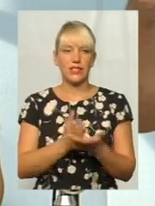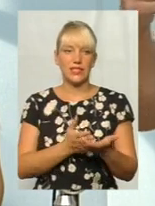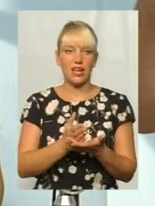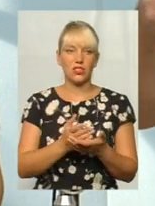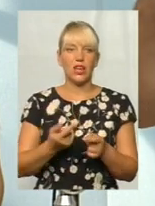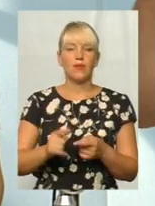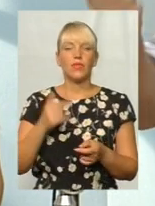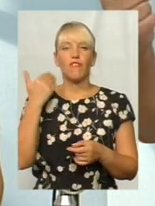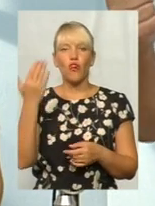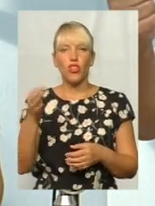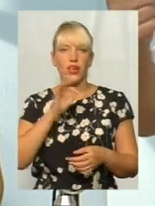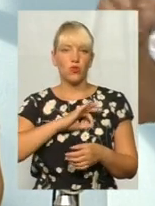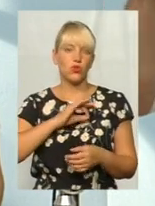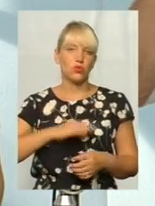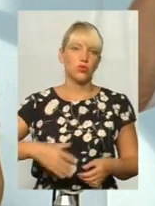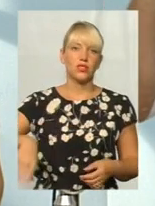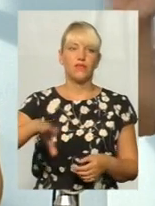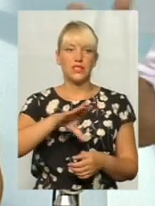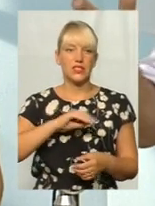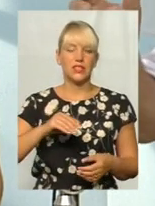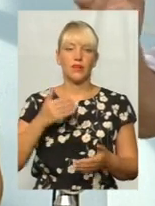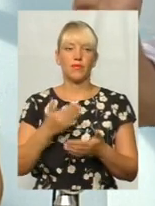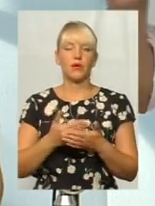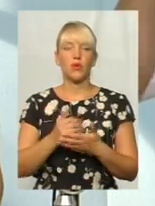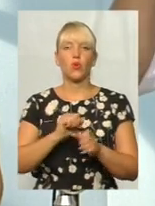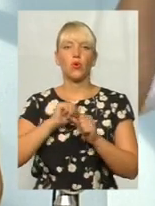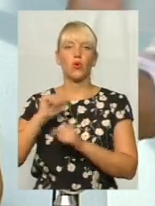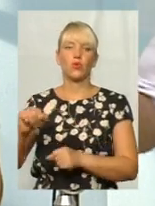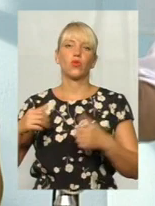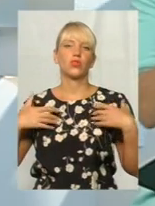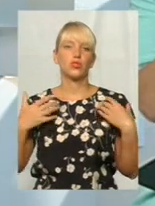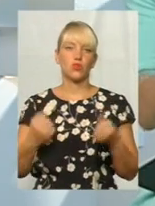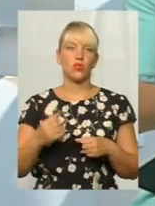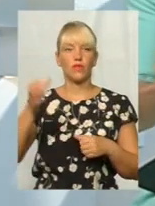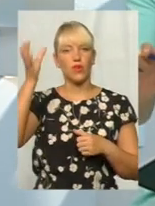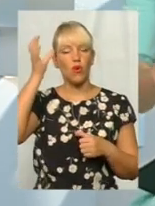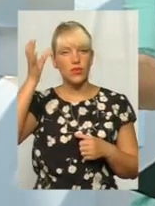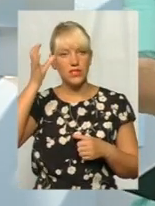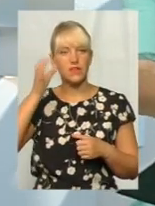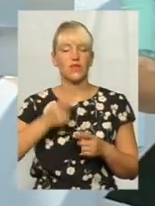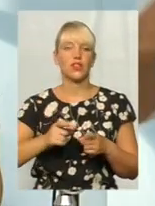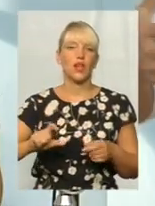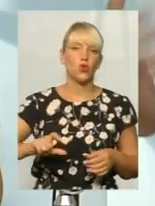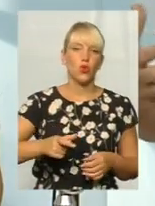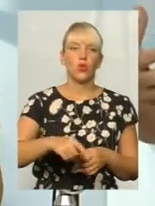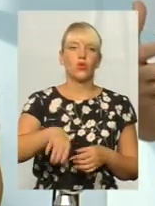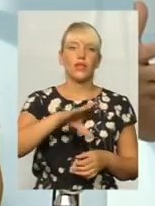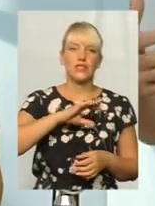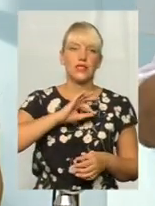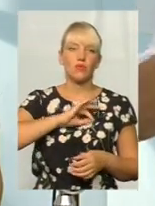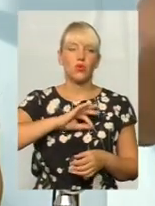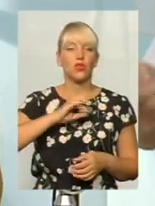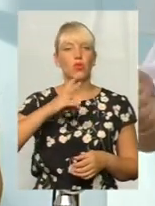ж користуються всім. Я би говорив, охорони здоров'я, медисаді, освіта, дороги, ну всім-всім-всім.